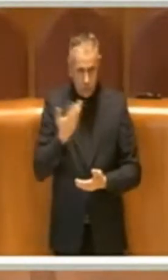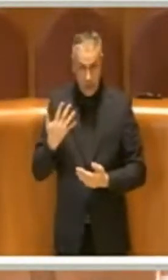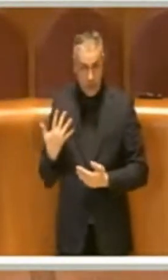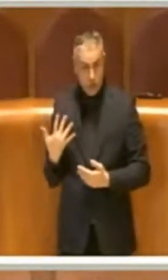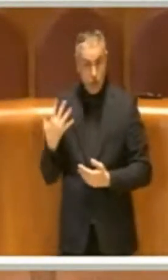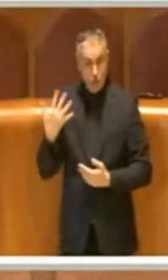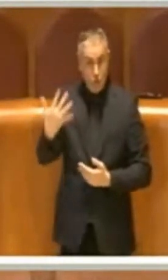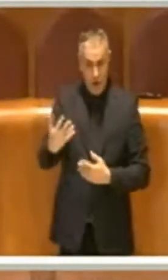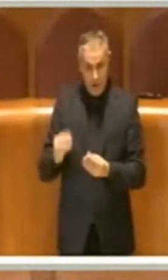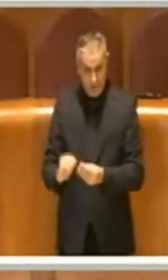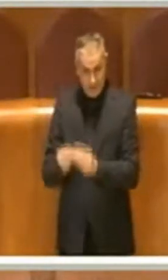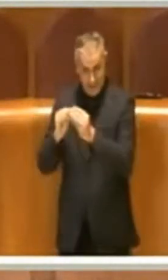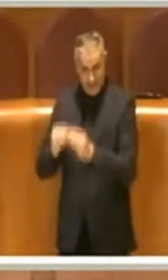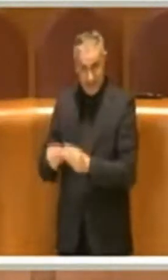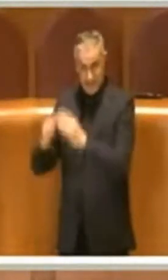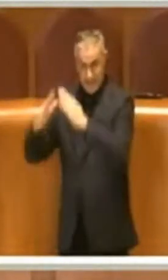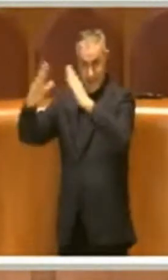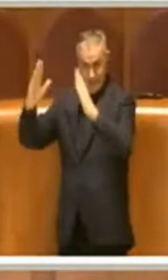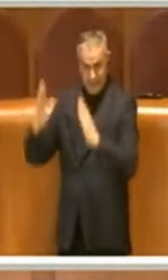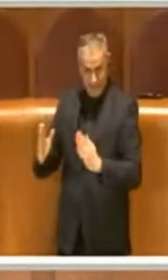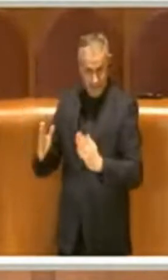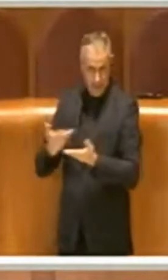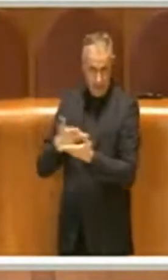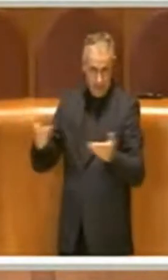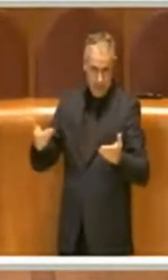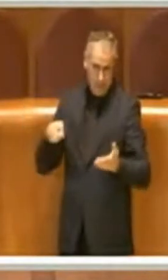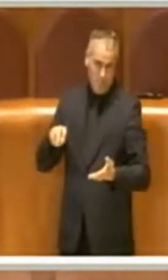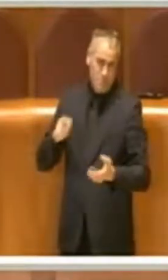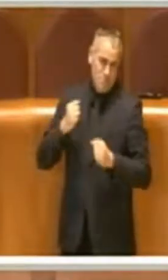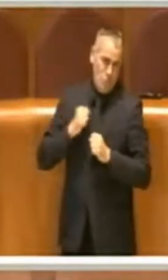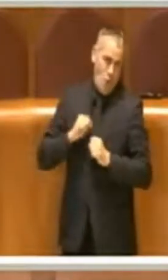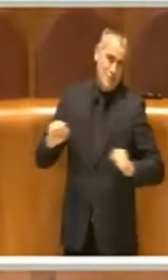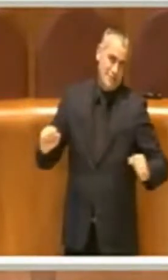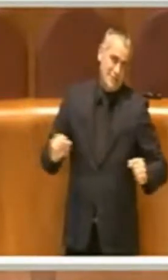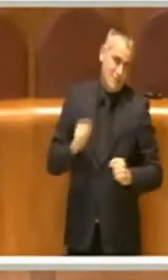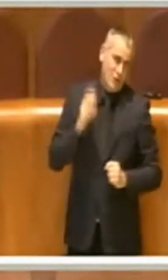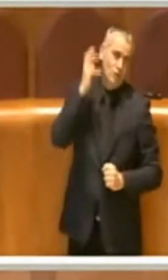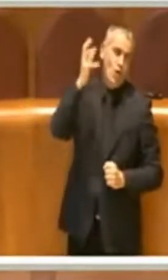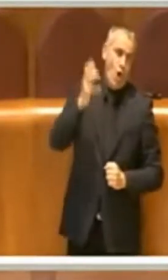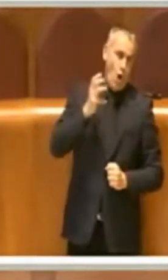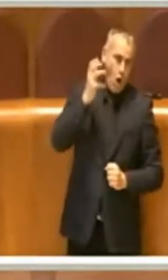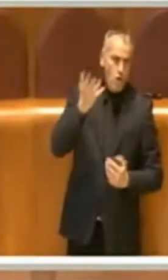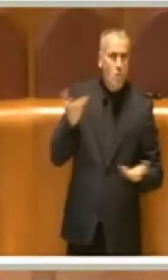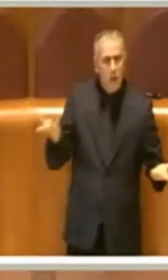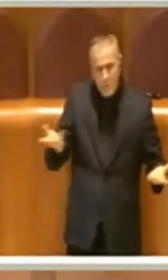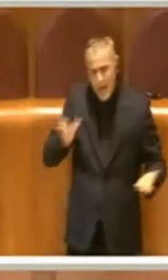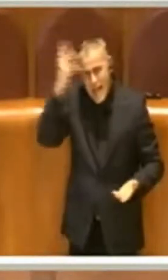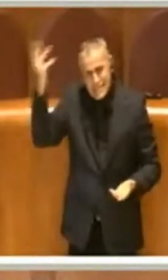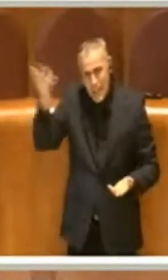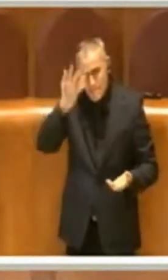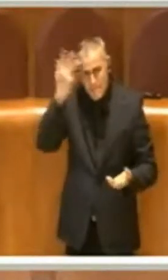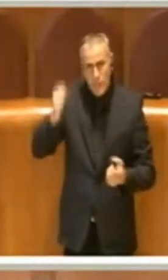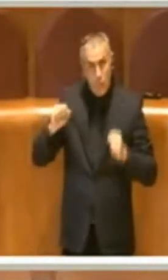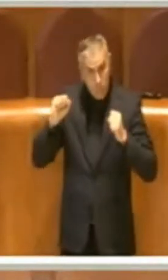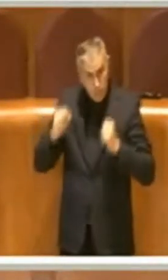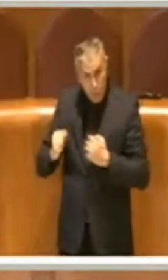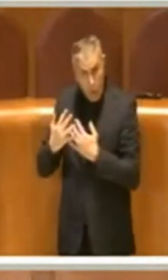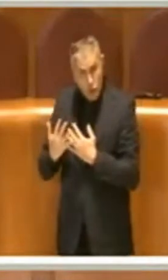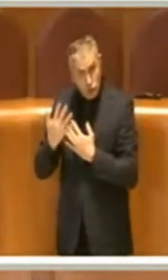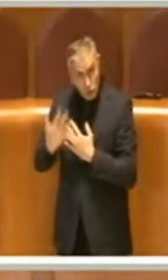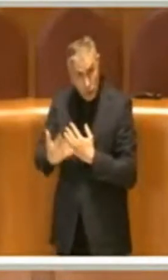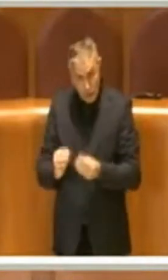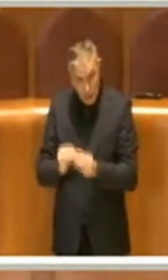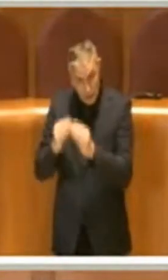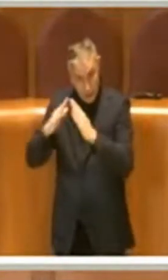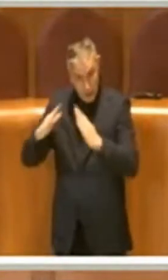residenziale pubblica per tutti quanti, utopia però, insomma, a me piacerebbe pensarlo, ma a ben vedere, a me viene a riflettere,